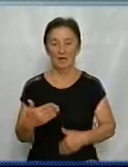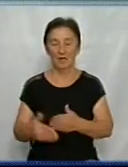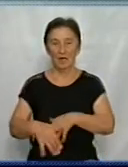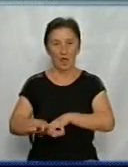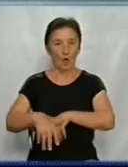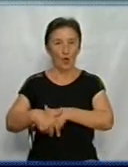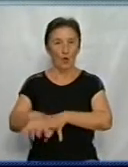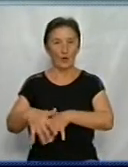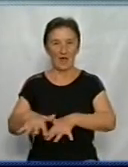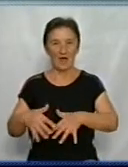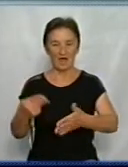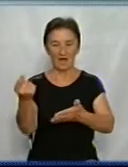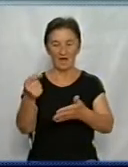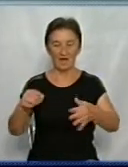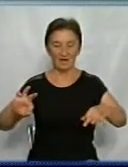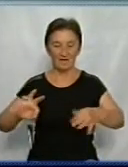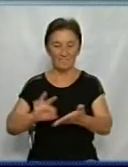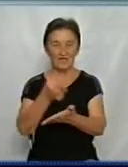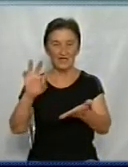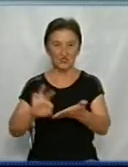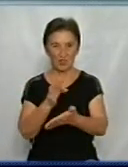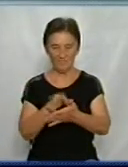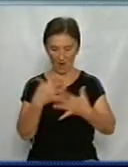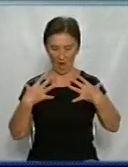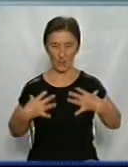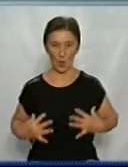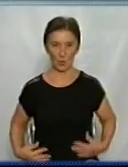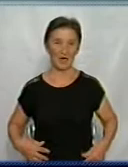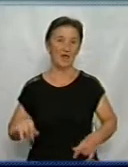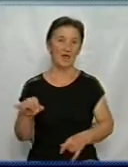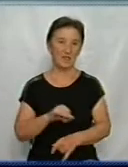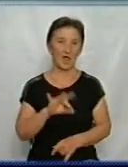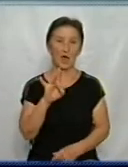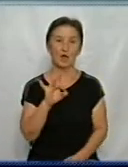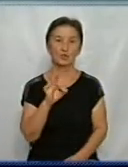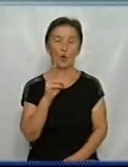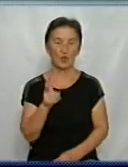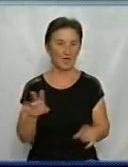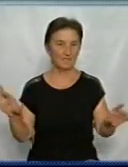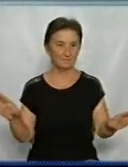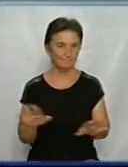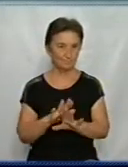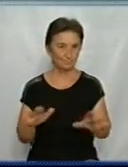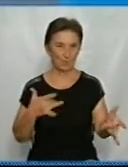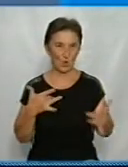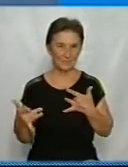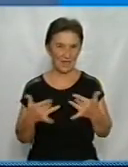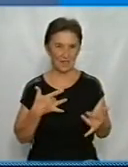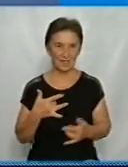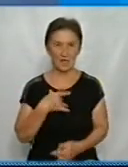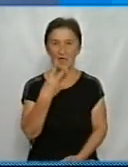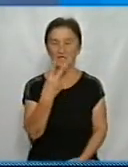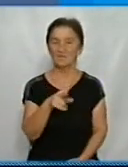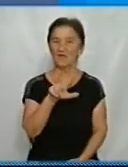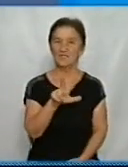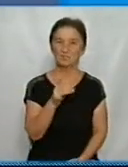-фестиваль відбудеться в Кропивницькому на День Незалежності. Про це Суспільному розповіла начальниця управління культури міської ради Анна Назарець. 23